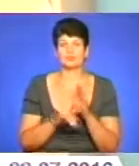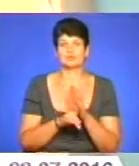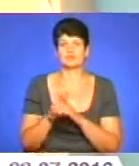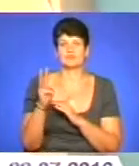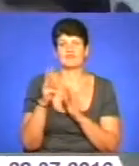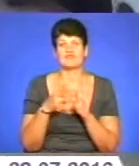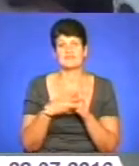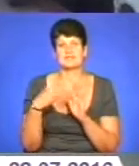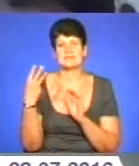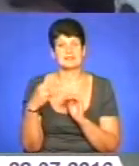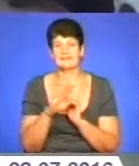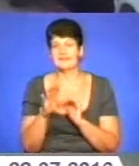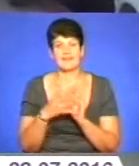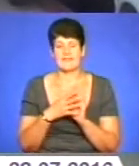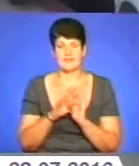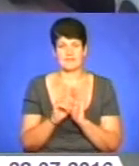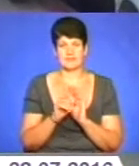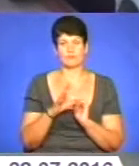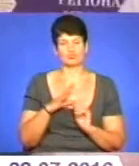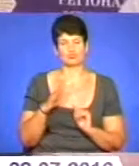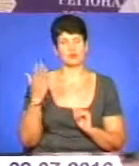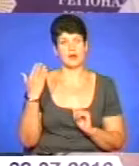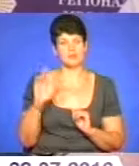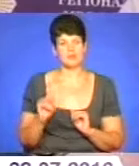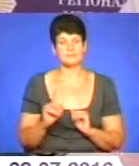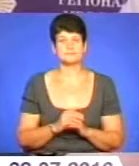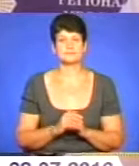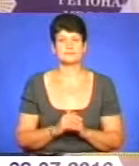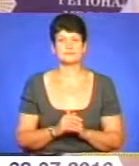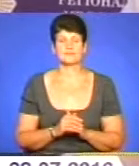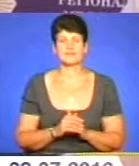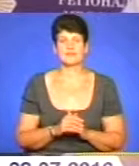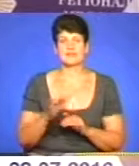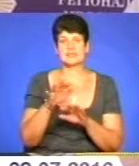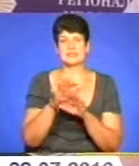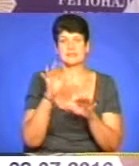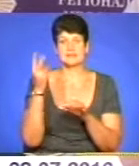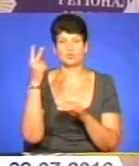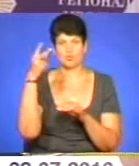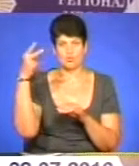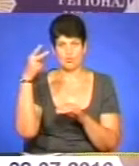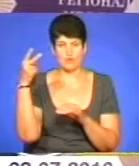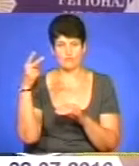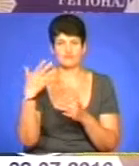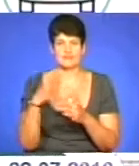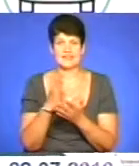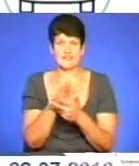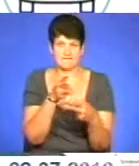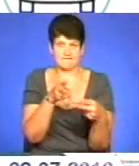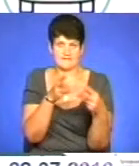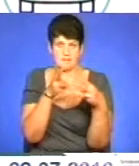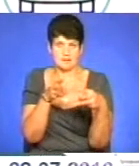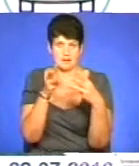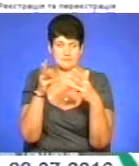8.30, а не з 9 ранку, як було раніше. Наш зал на другому поверсі, вже веб-камери на